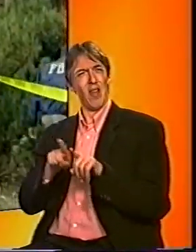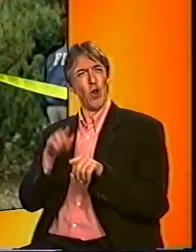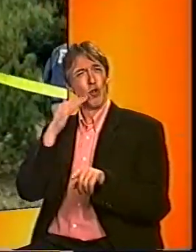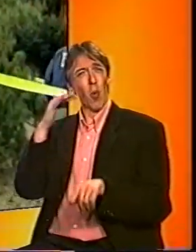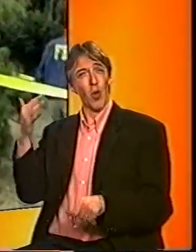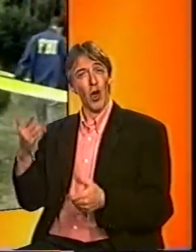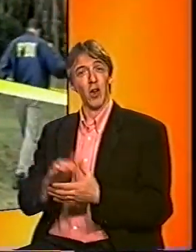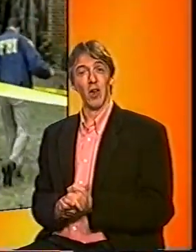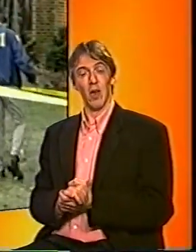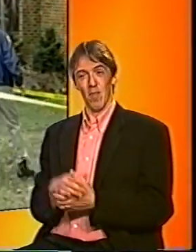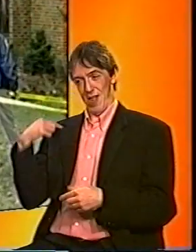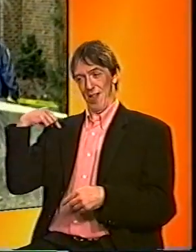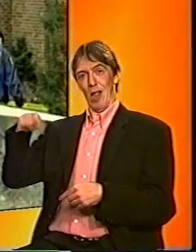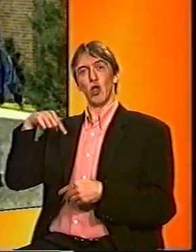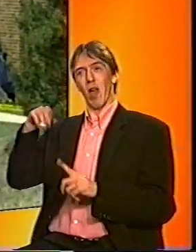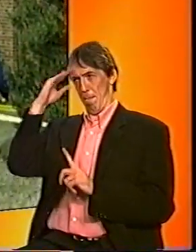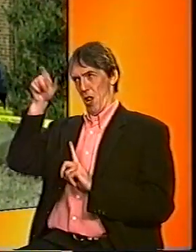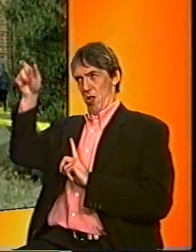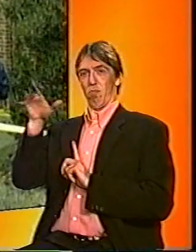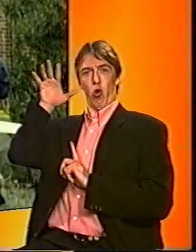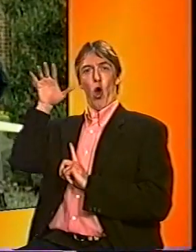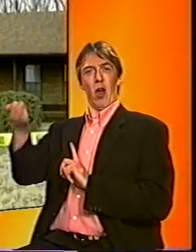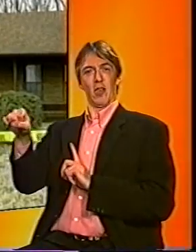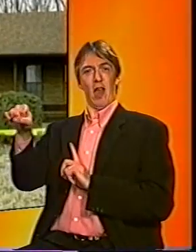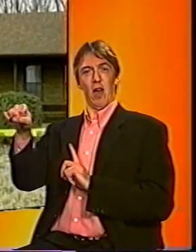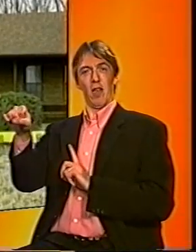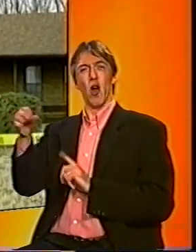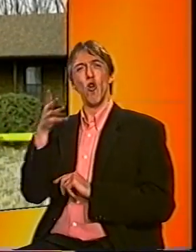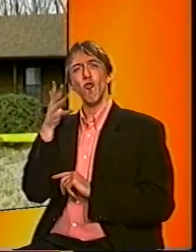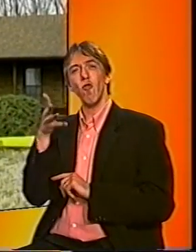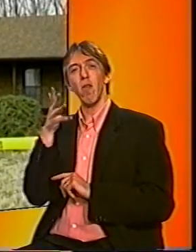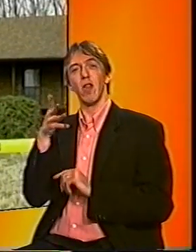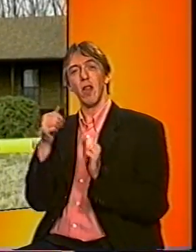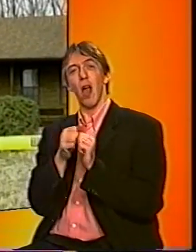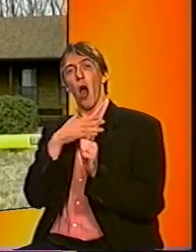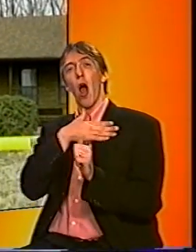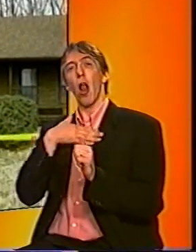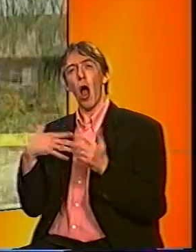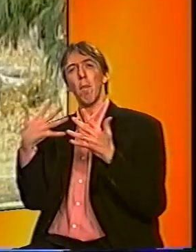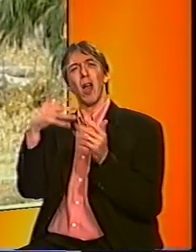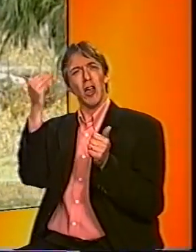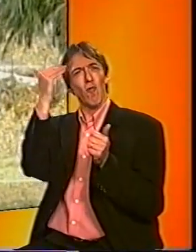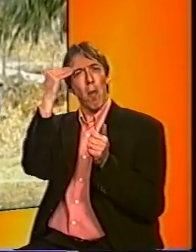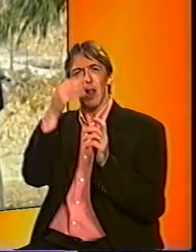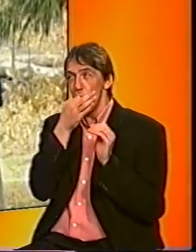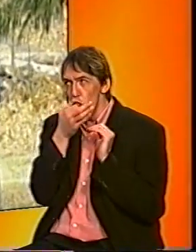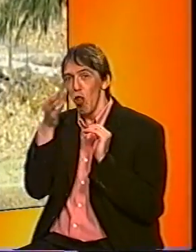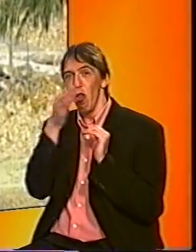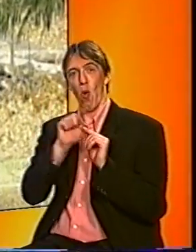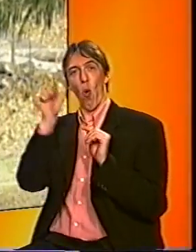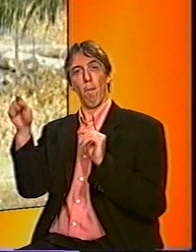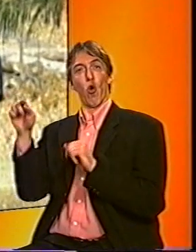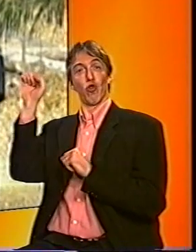Deze week is hij gearresteerd. Hij heeft 15 jaar lang Amerikaanse informatie verraden aan Rusland. En Rusland was vroeger de